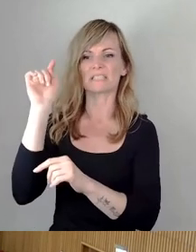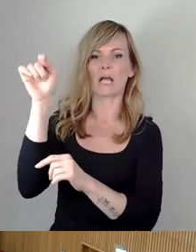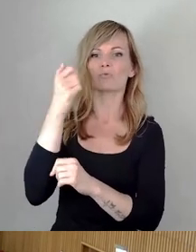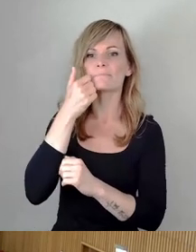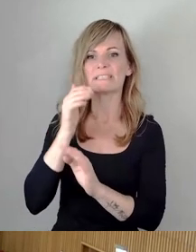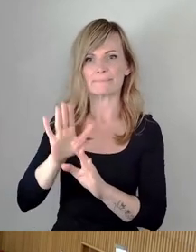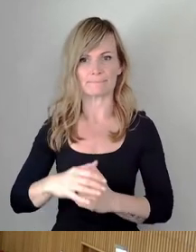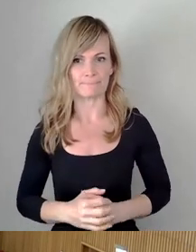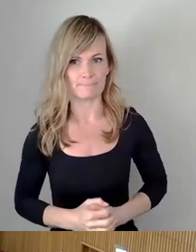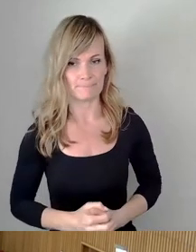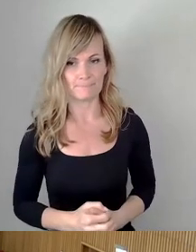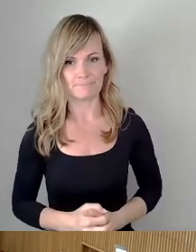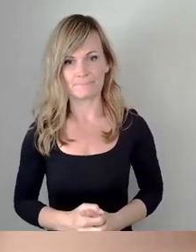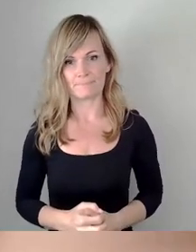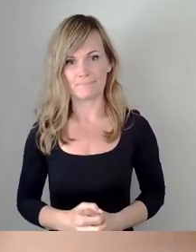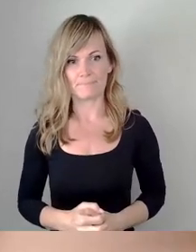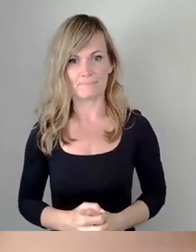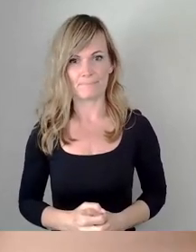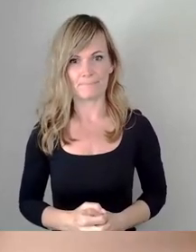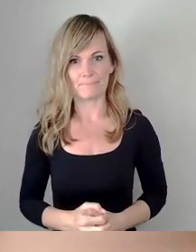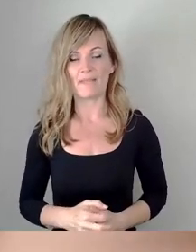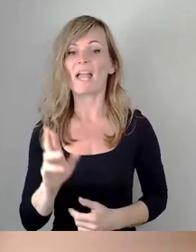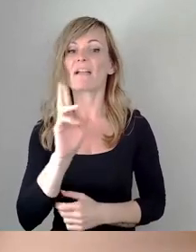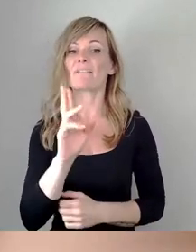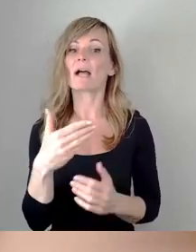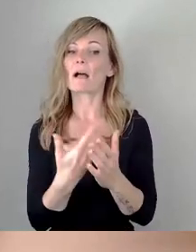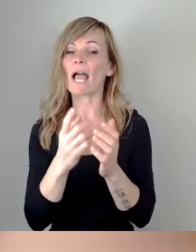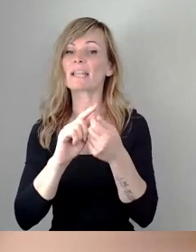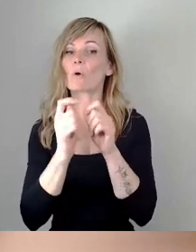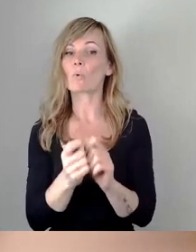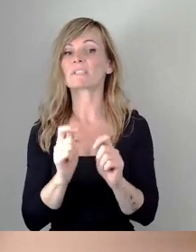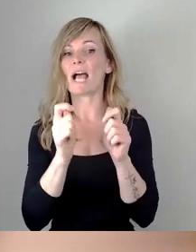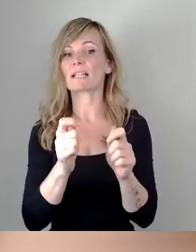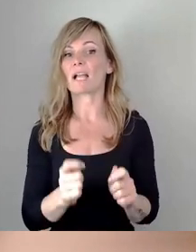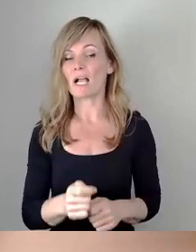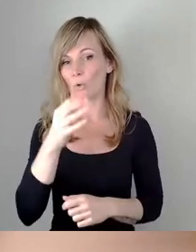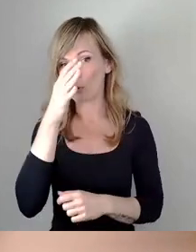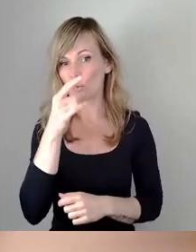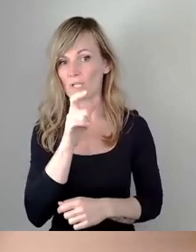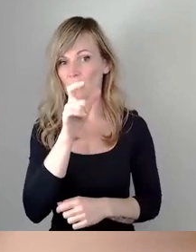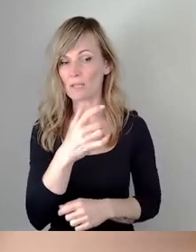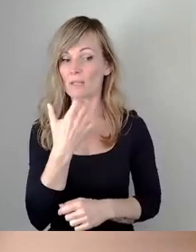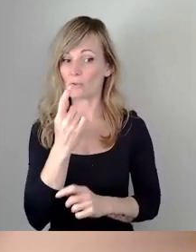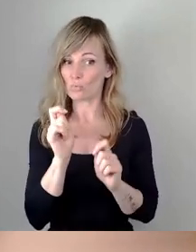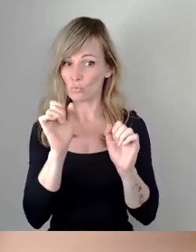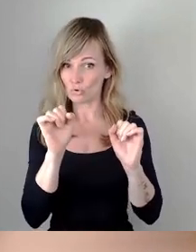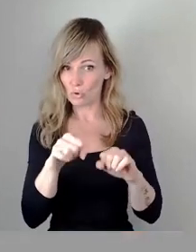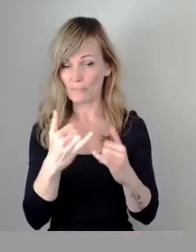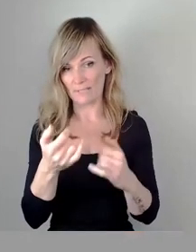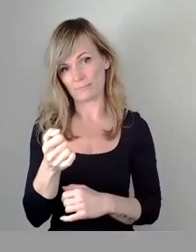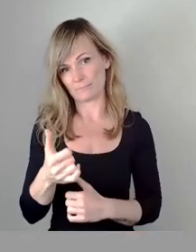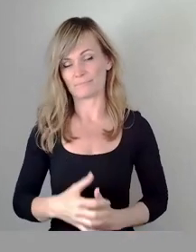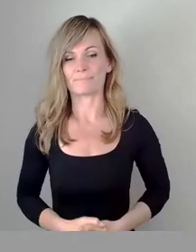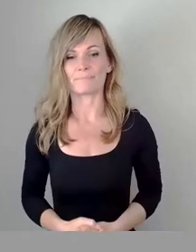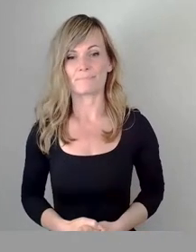Wer dem Änderungsantrag der Grünen zustimmen möchte, den bitte ich jetzt um Stimmzeichen.